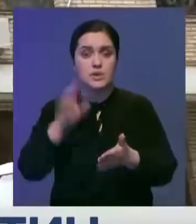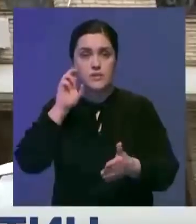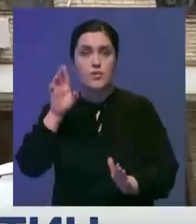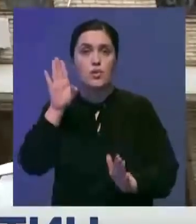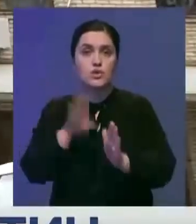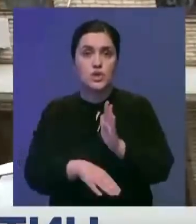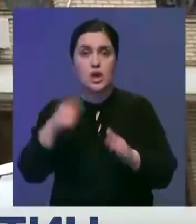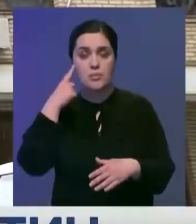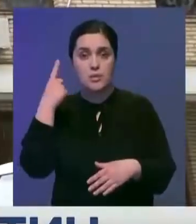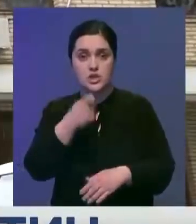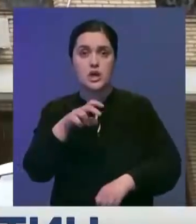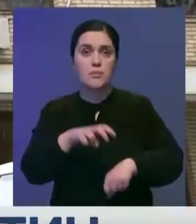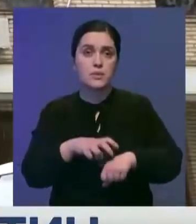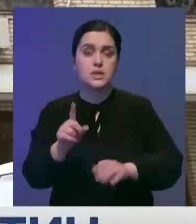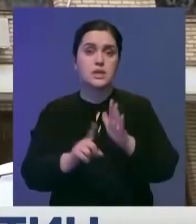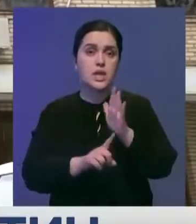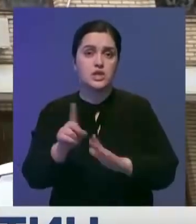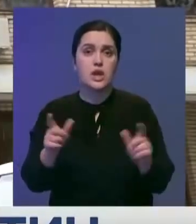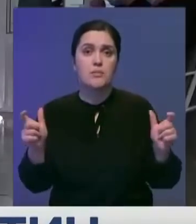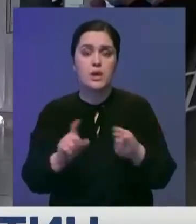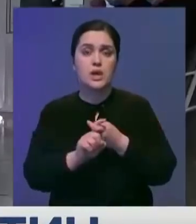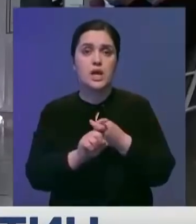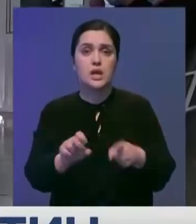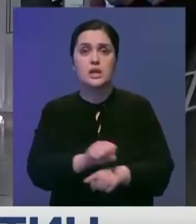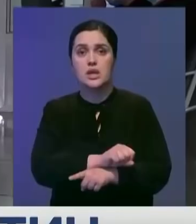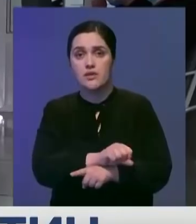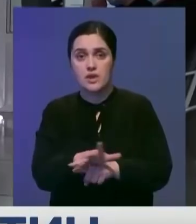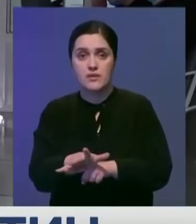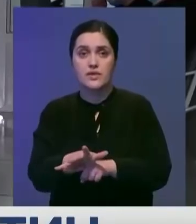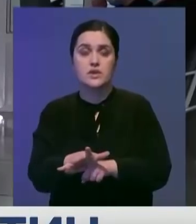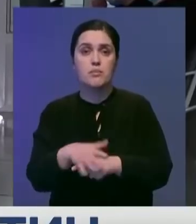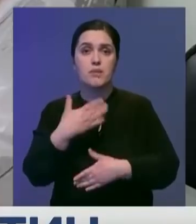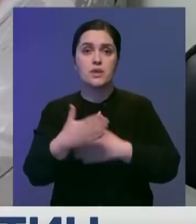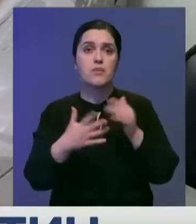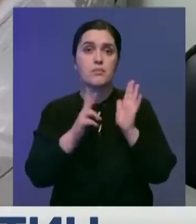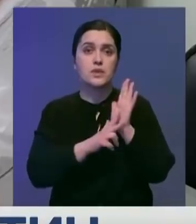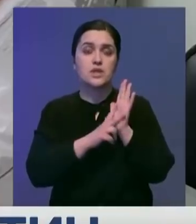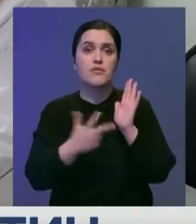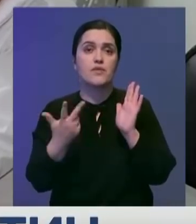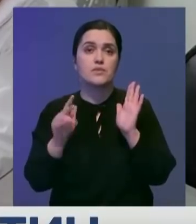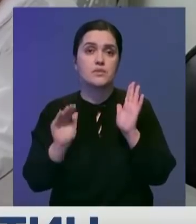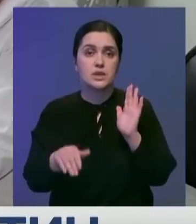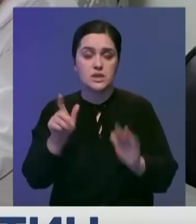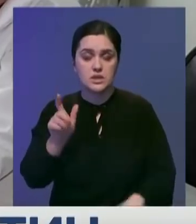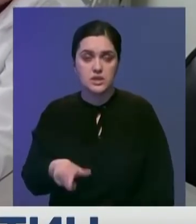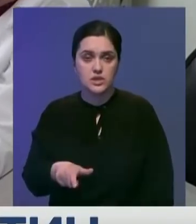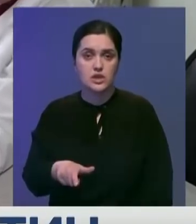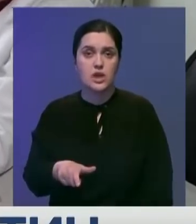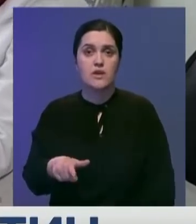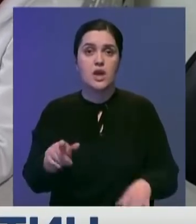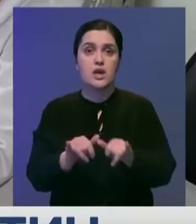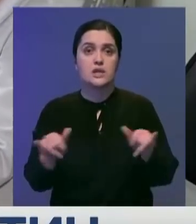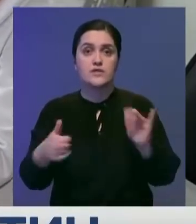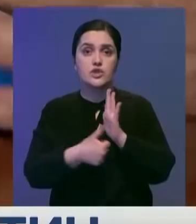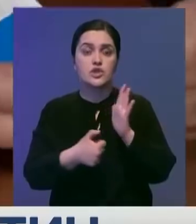Эпид-обстановка в стране ухудшается, предупреждают медики. С начала пандемии коронавирусом заразились почти 83 тысячи